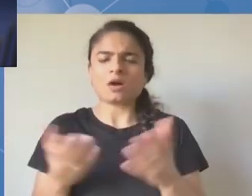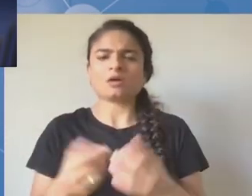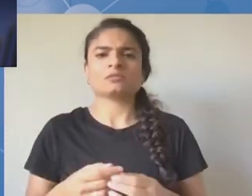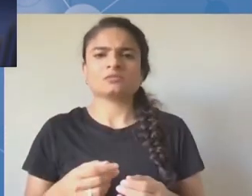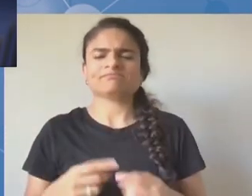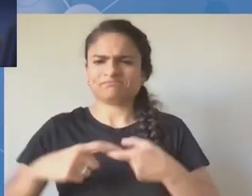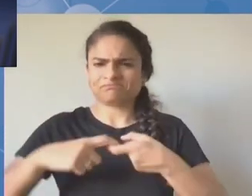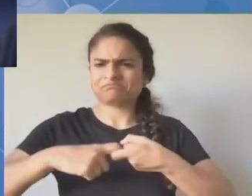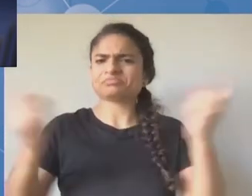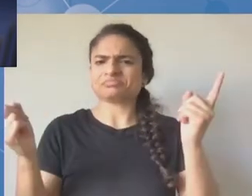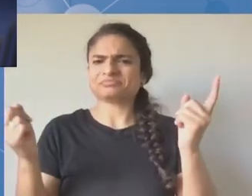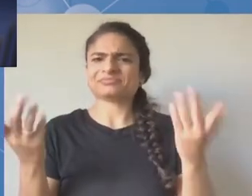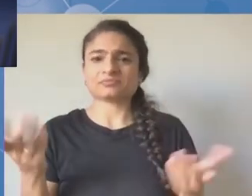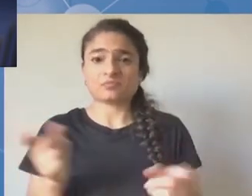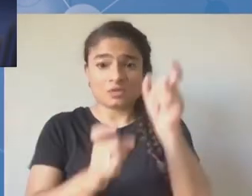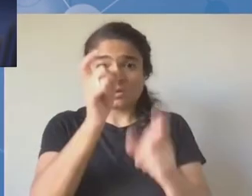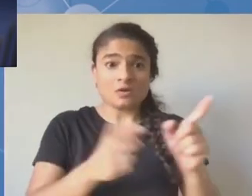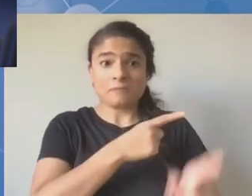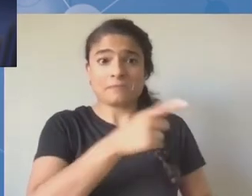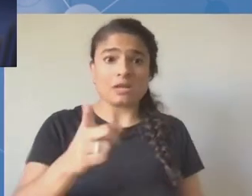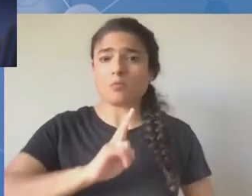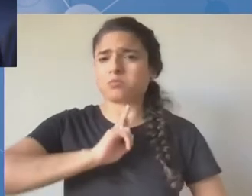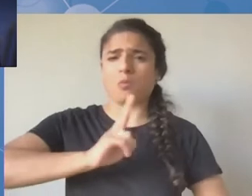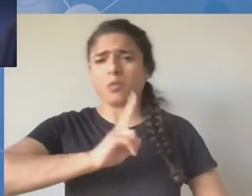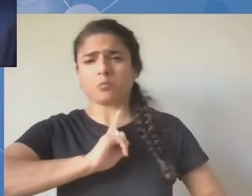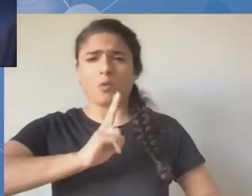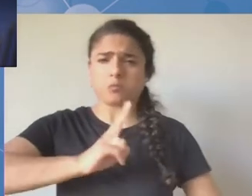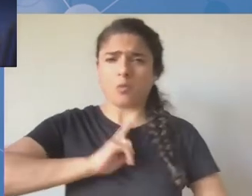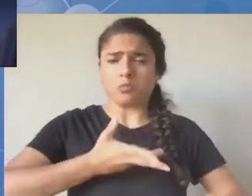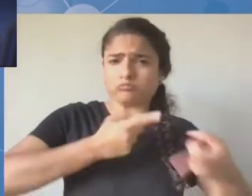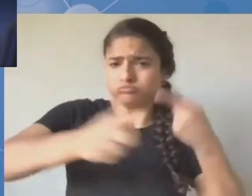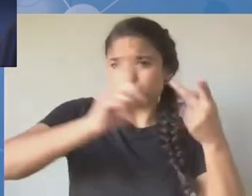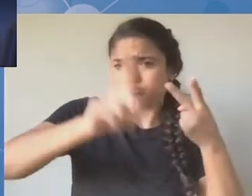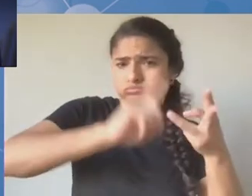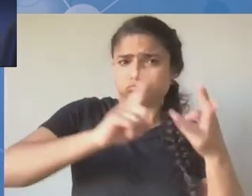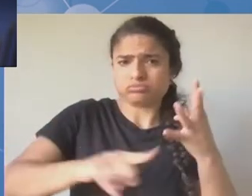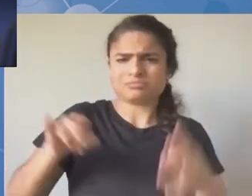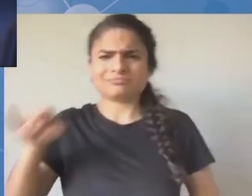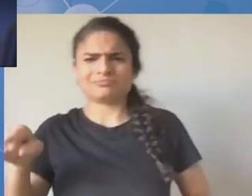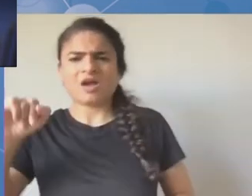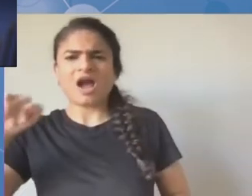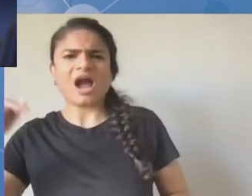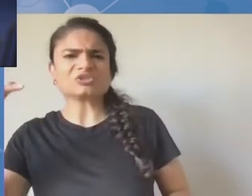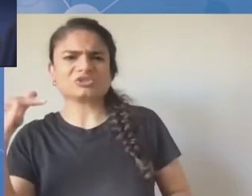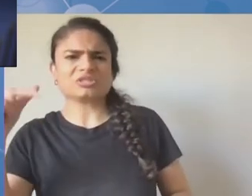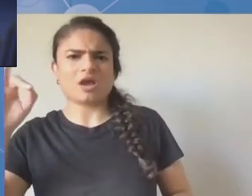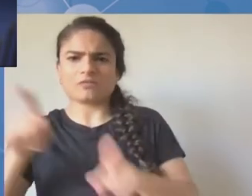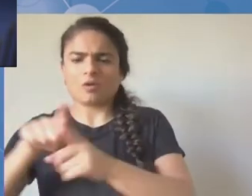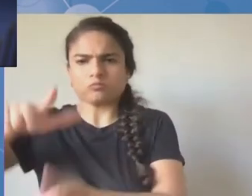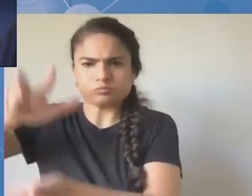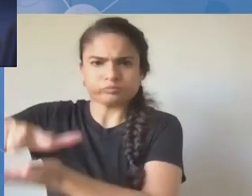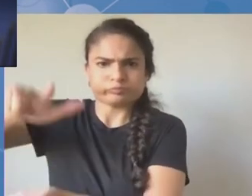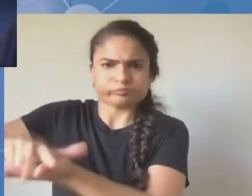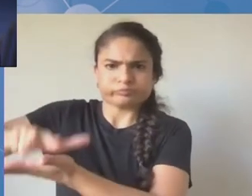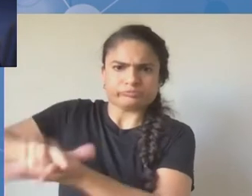Myślę, że problem polega na tym, że ciągle jeszcze duży rozdźwięk istnieje pomiędzy możliwością wyrażenia